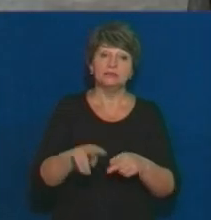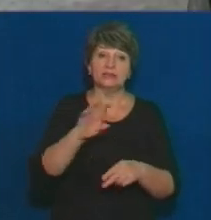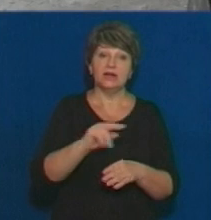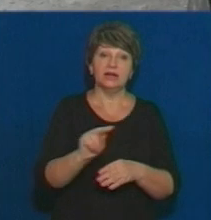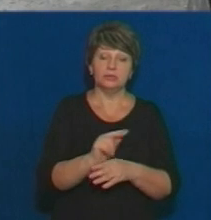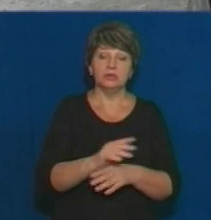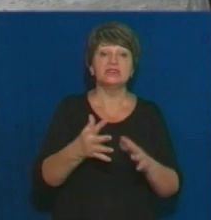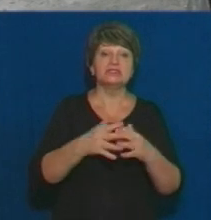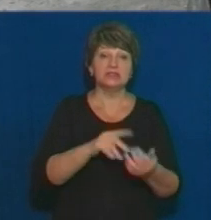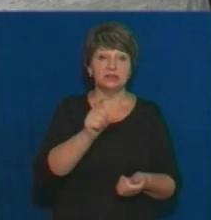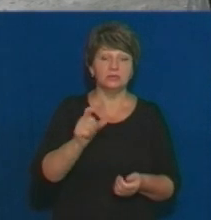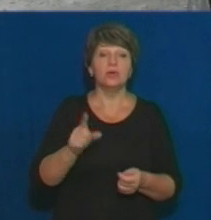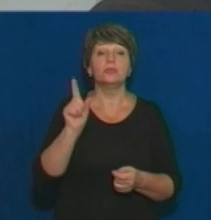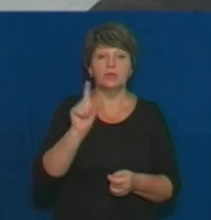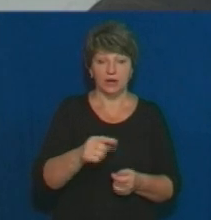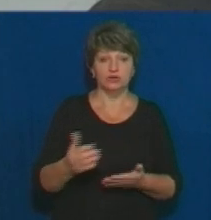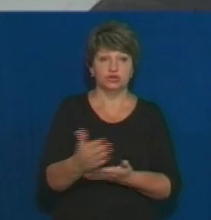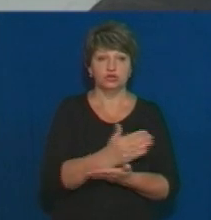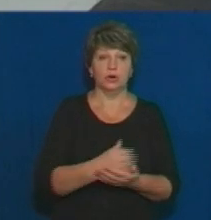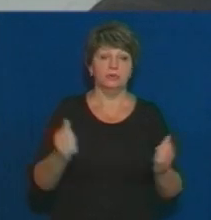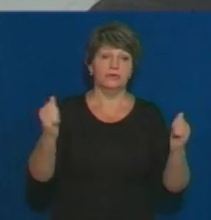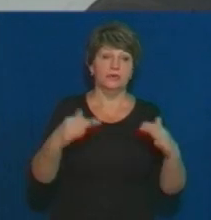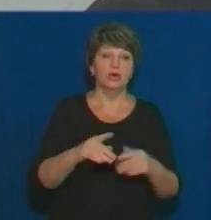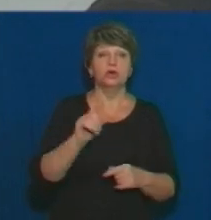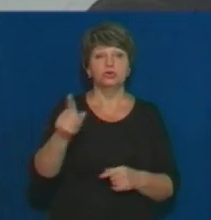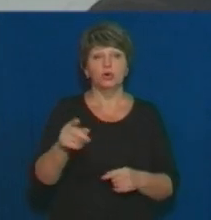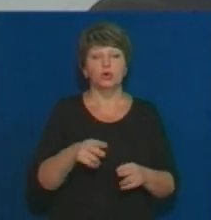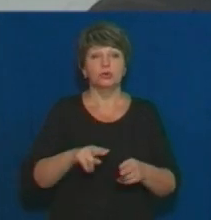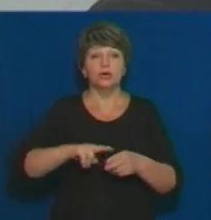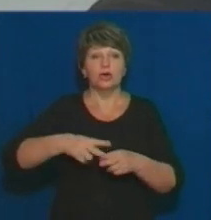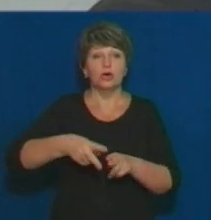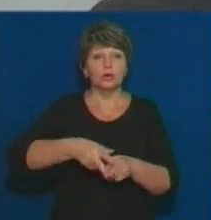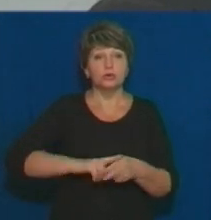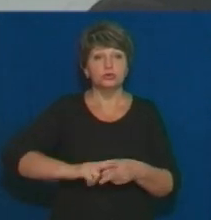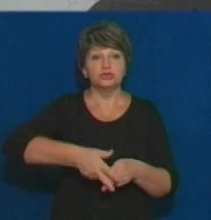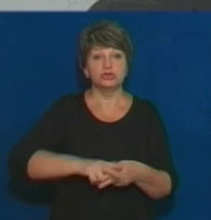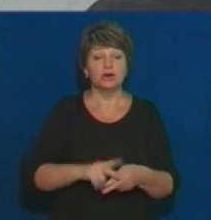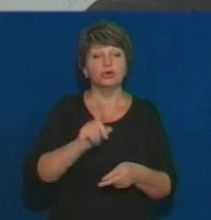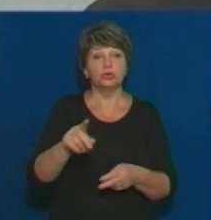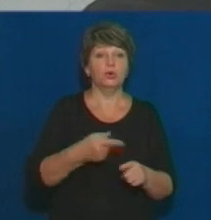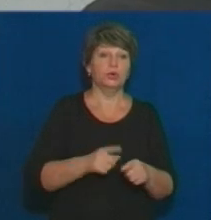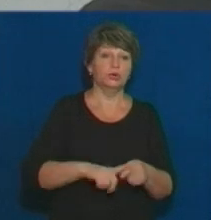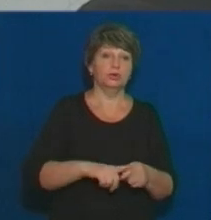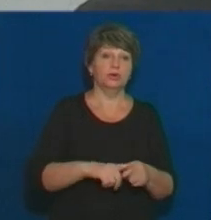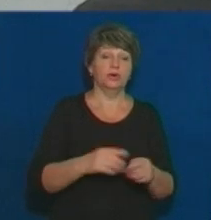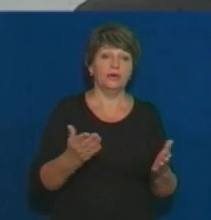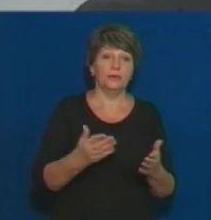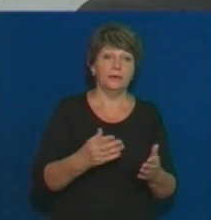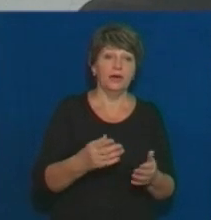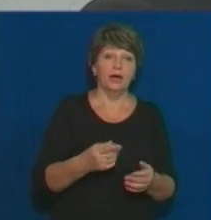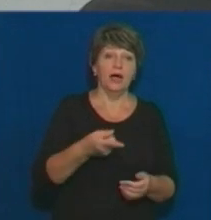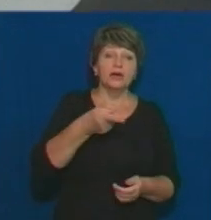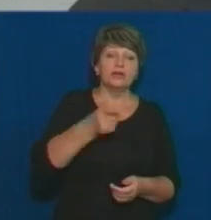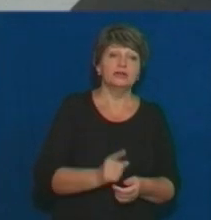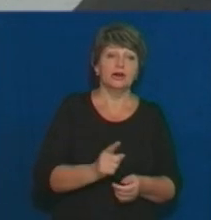селяни також збирали гуртом. Той ключа приніс, той якось болта. Володимир Петрович, навіть, кілограм